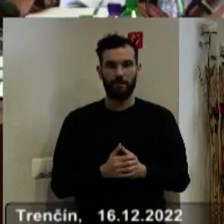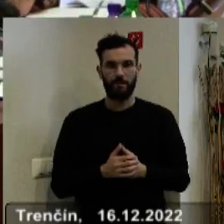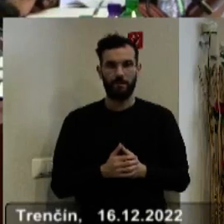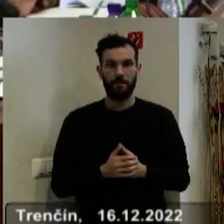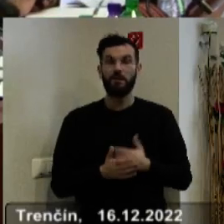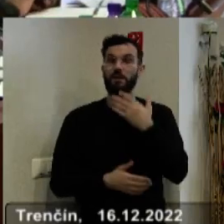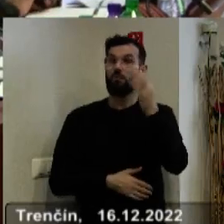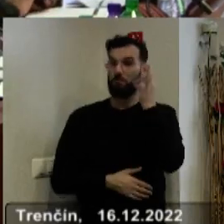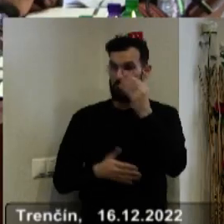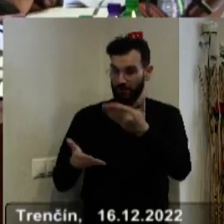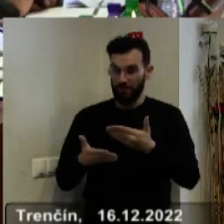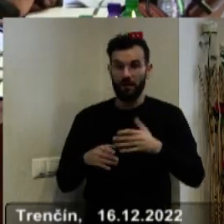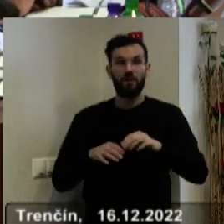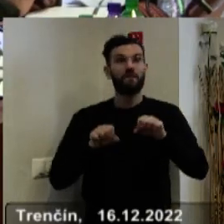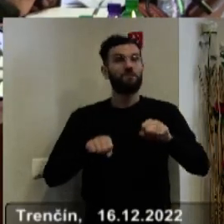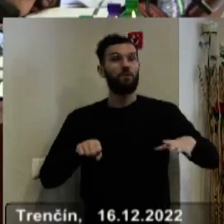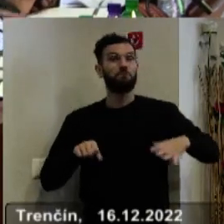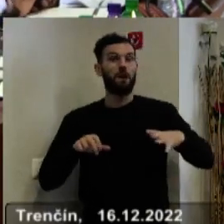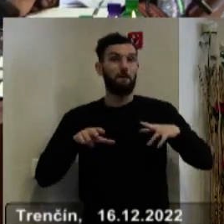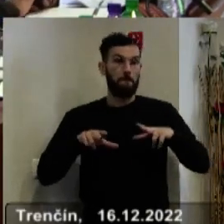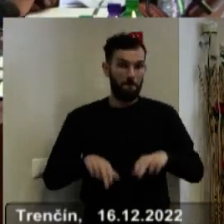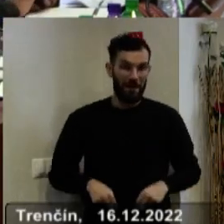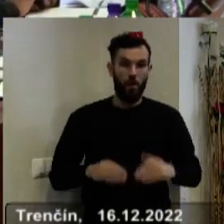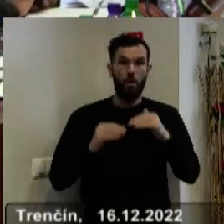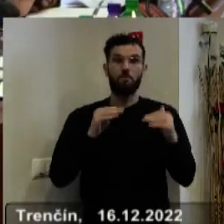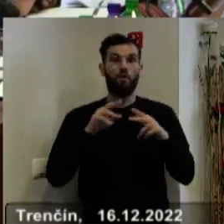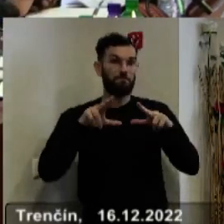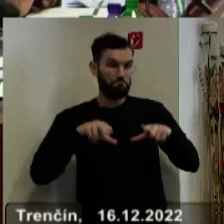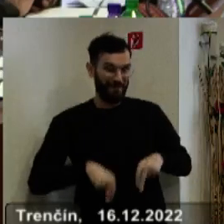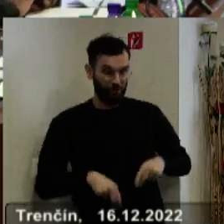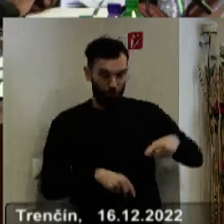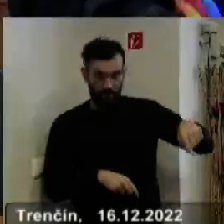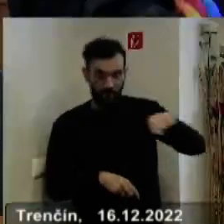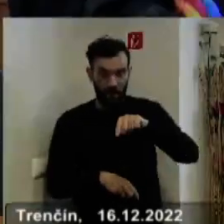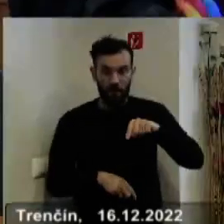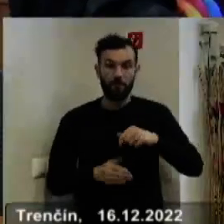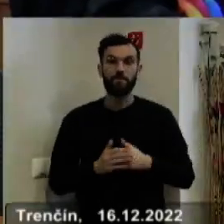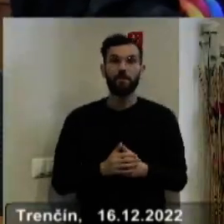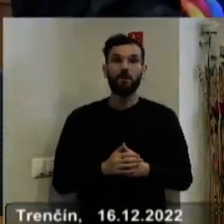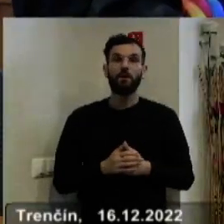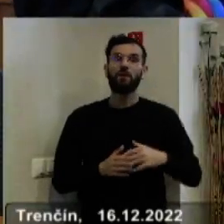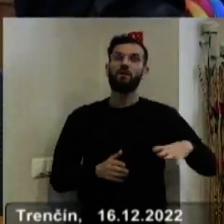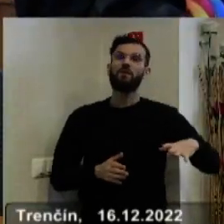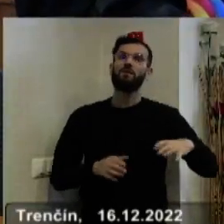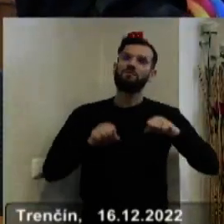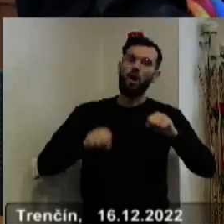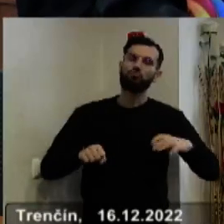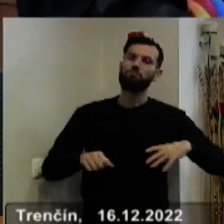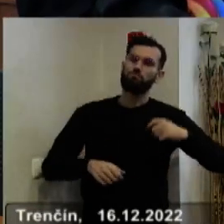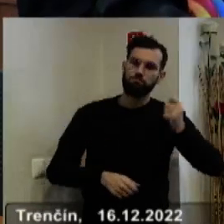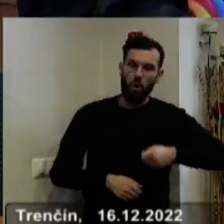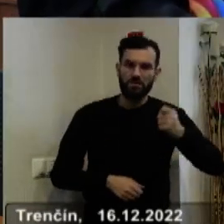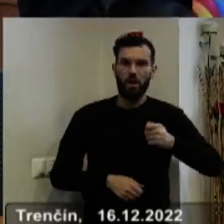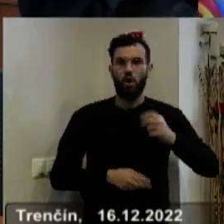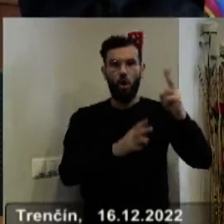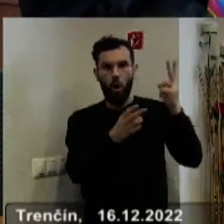Ďakujem pekne za slovo. Vážený pán predseda, vážená pani podpredsednička, vážený pani podpredsedovia, vážení poslanci, hosti a